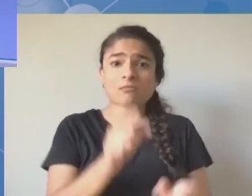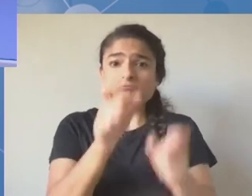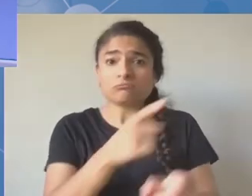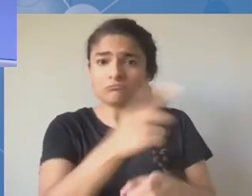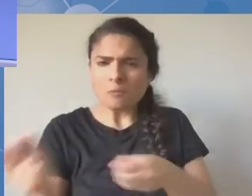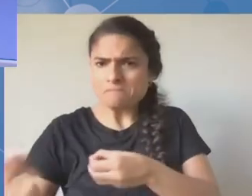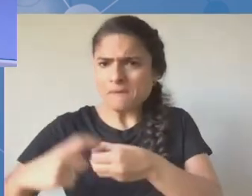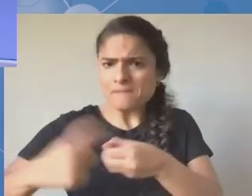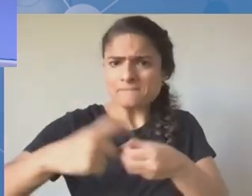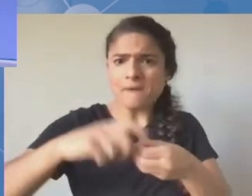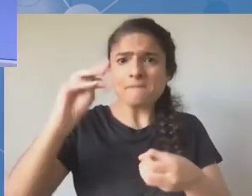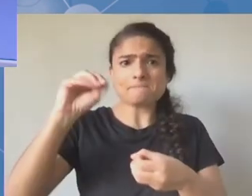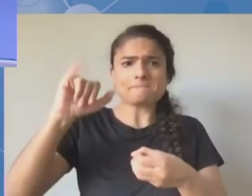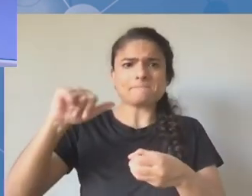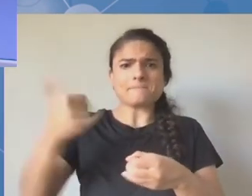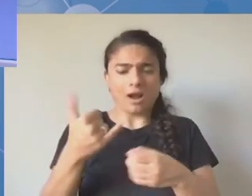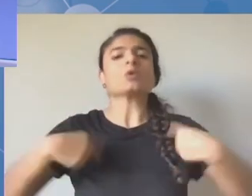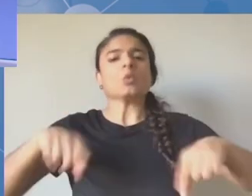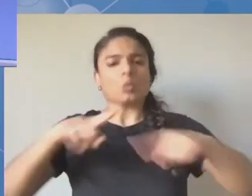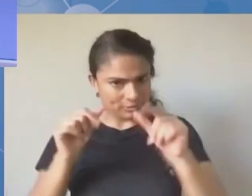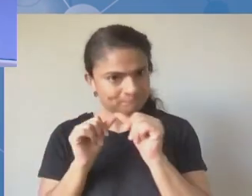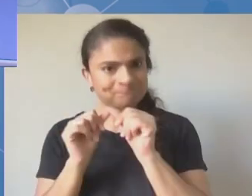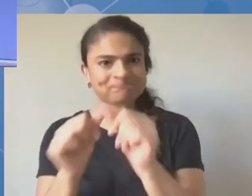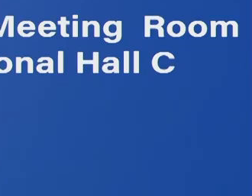Dziękuję. Dziękuję. Dziękuję.